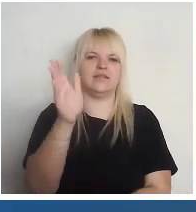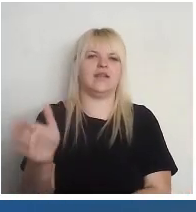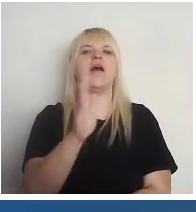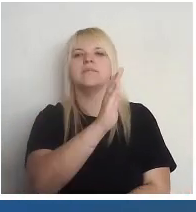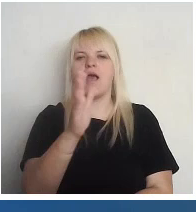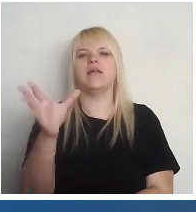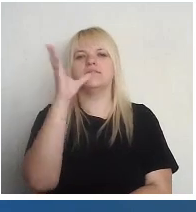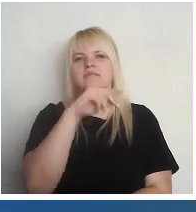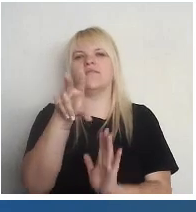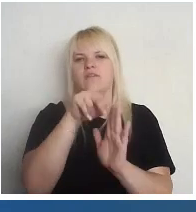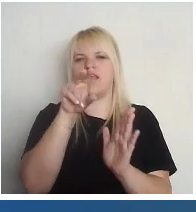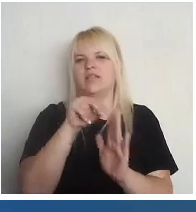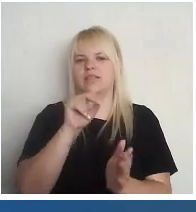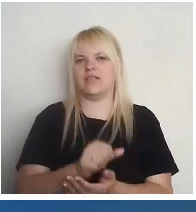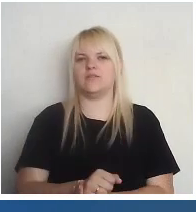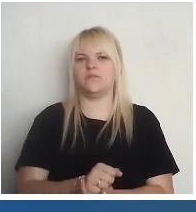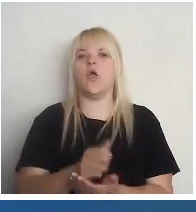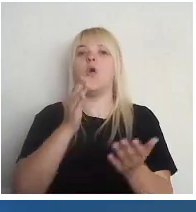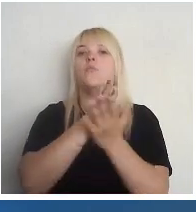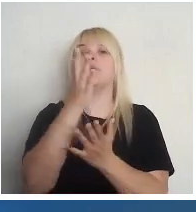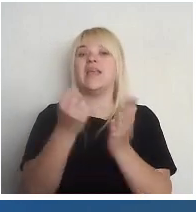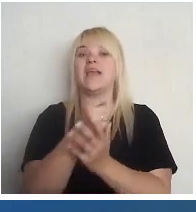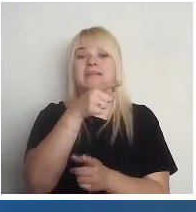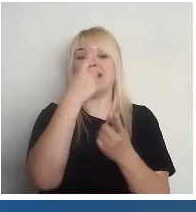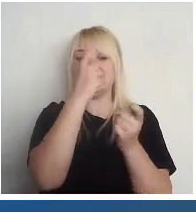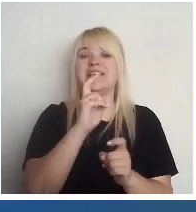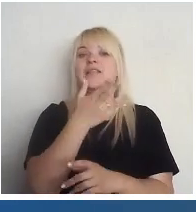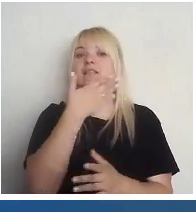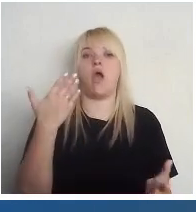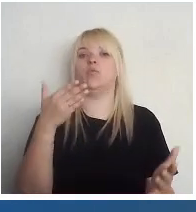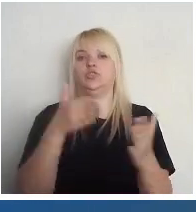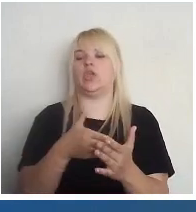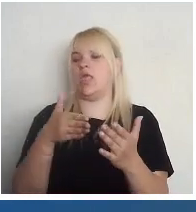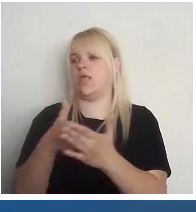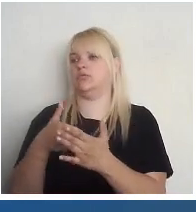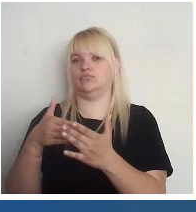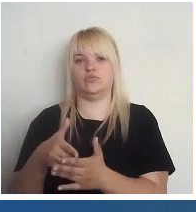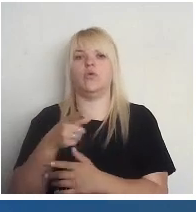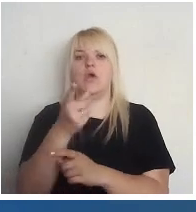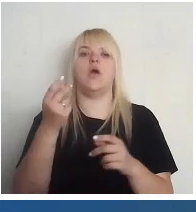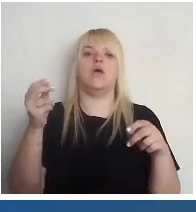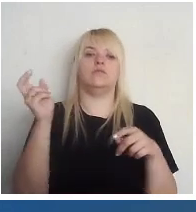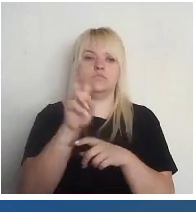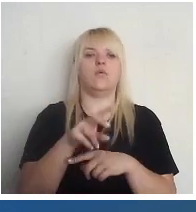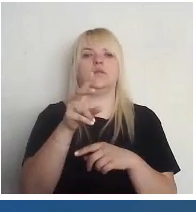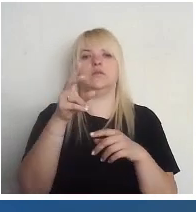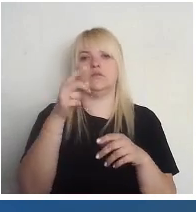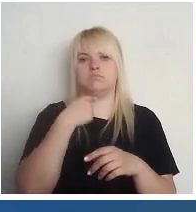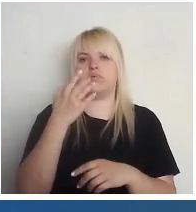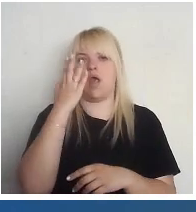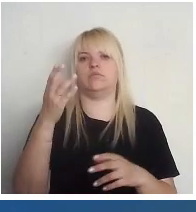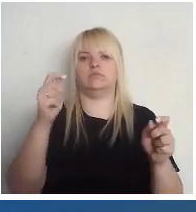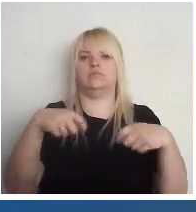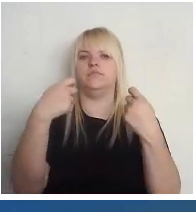vēlēt. Pieejami tādā ziņā, ka nav šķēršļu, lai dotos atdot savu balsi. Šķēršļu